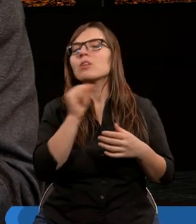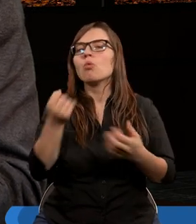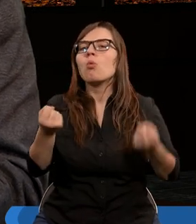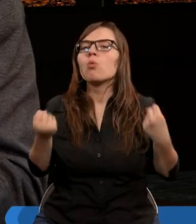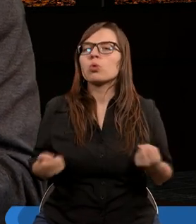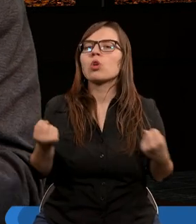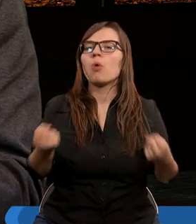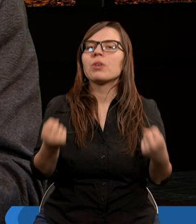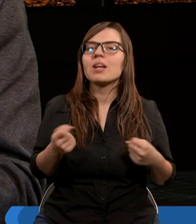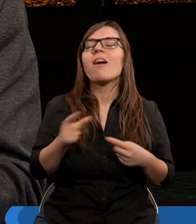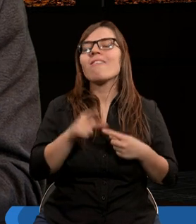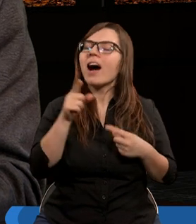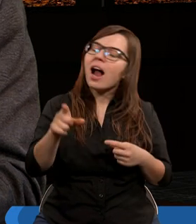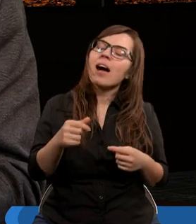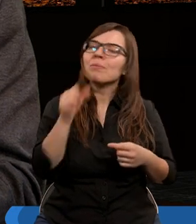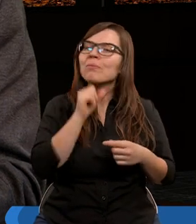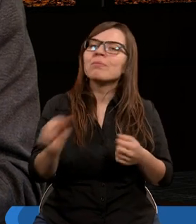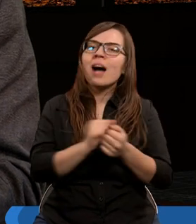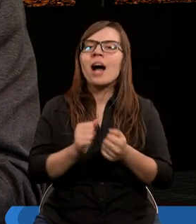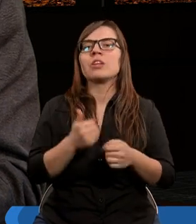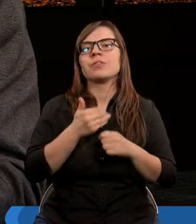uciążliwe. Nareszcie poczuł się wolny.